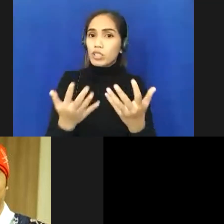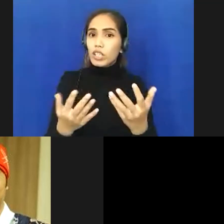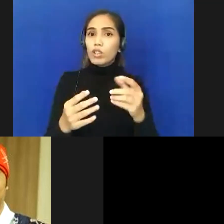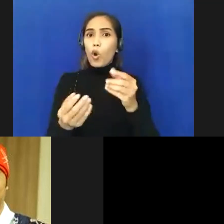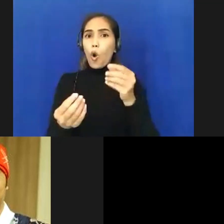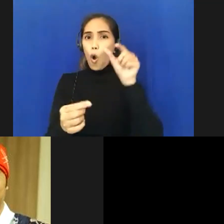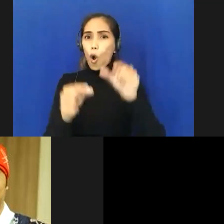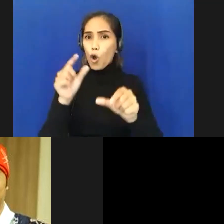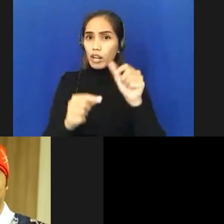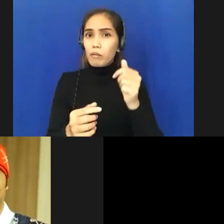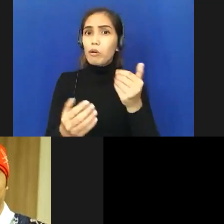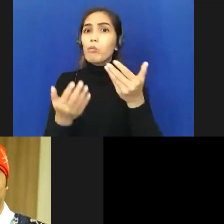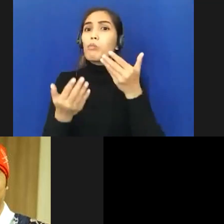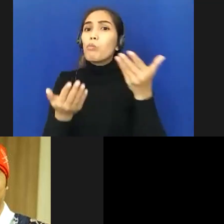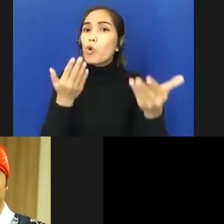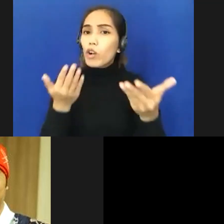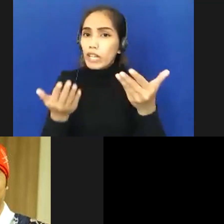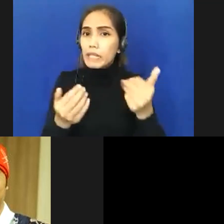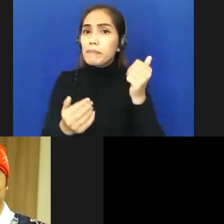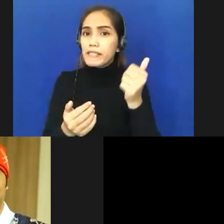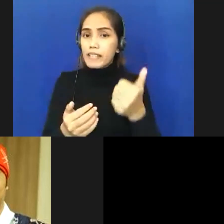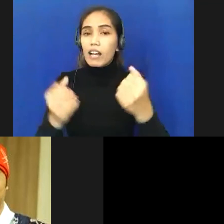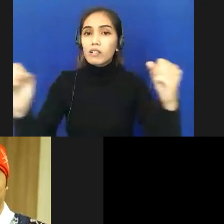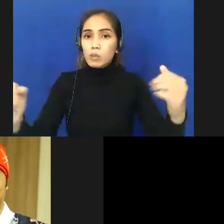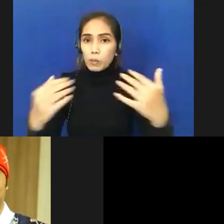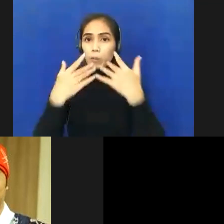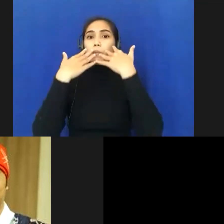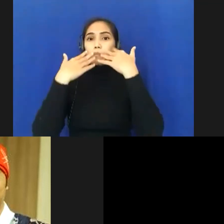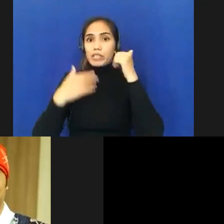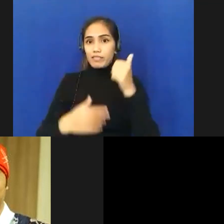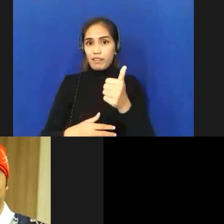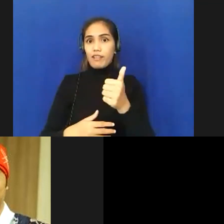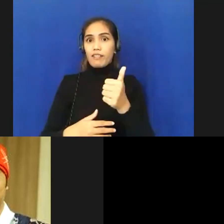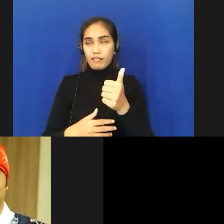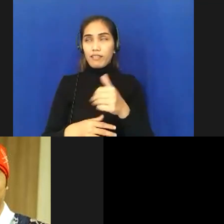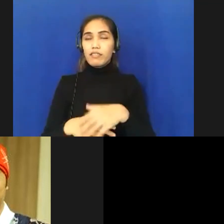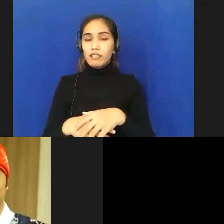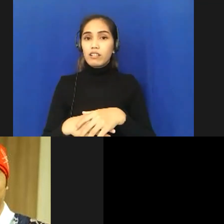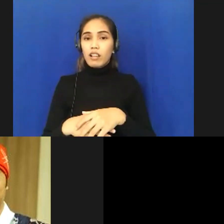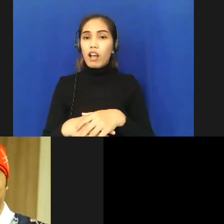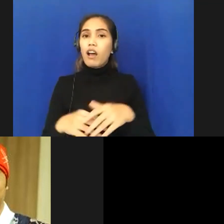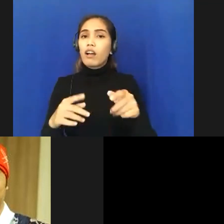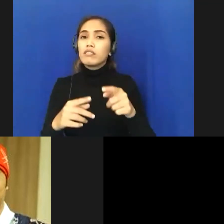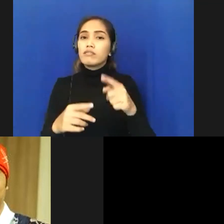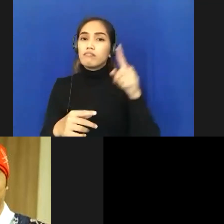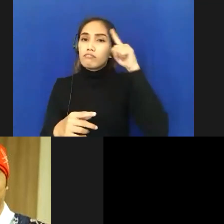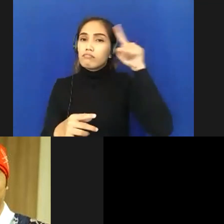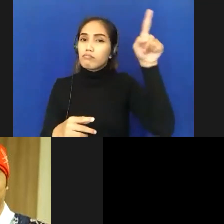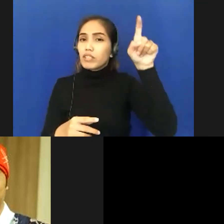tertular itu bisa terjadi nah yang menjadi pertanyaan saya